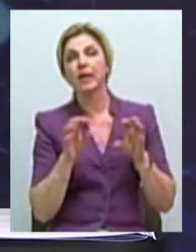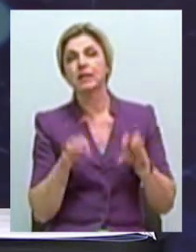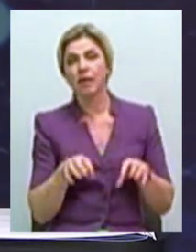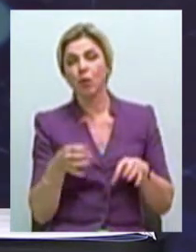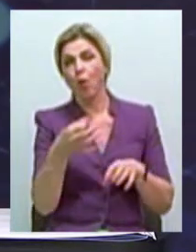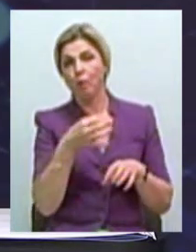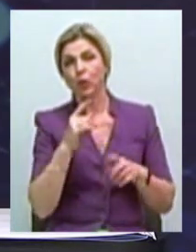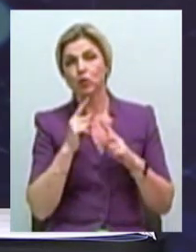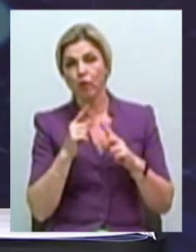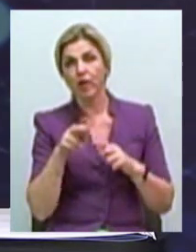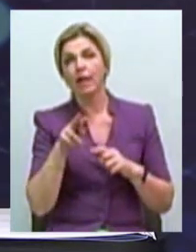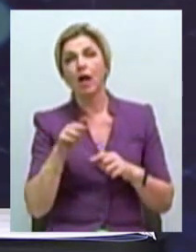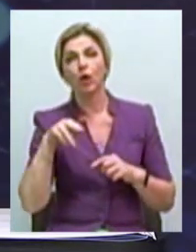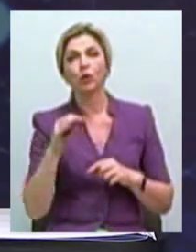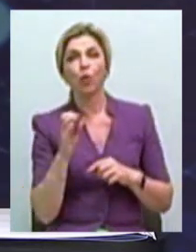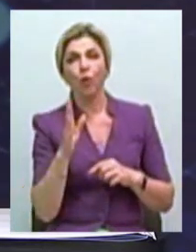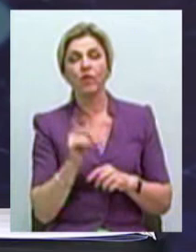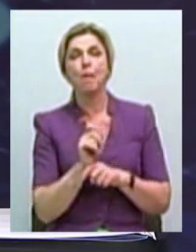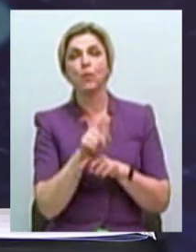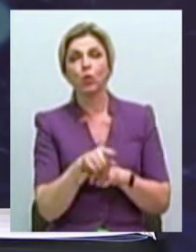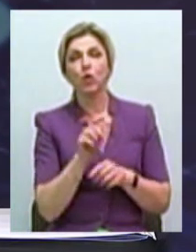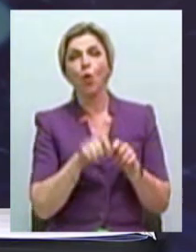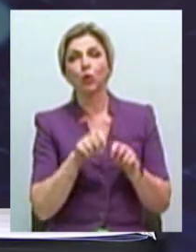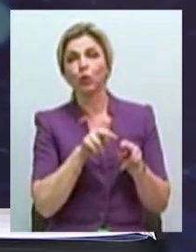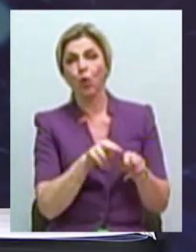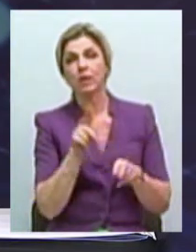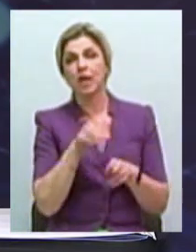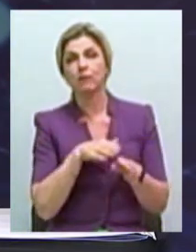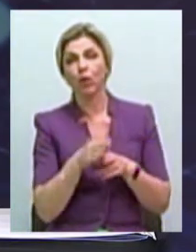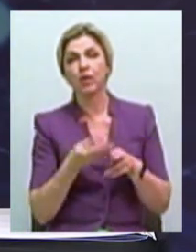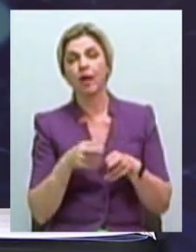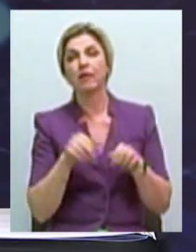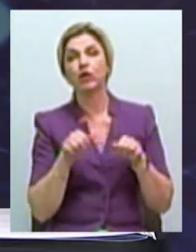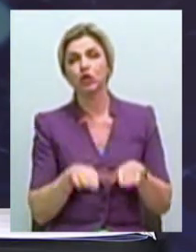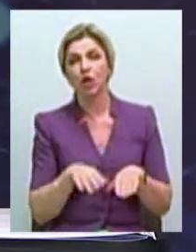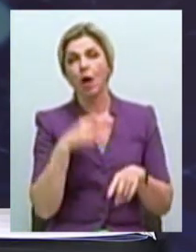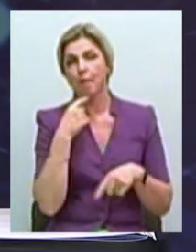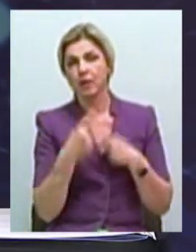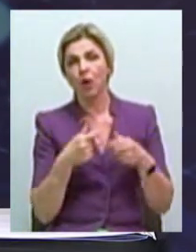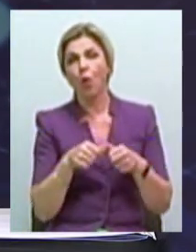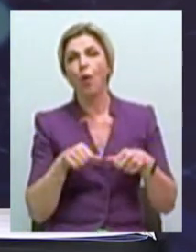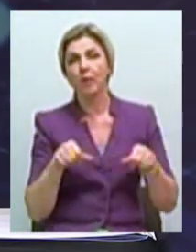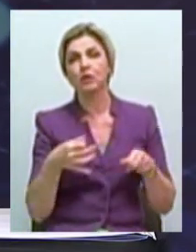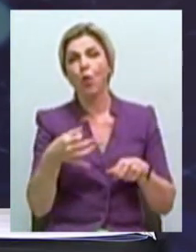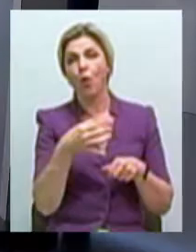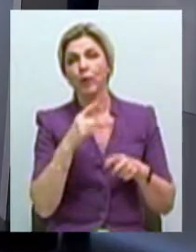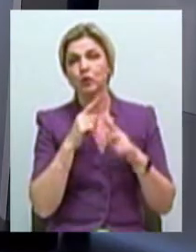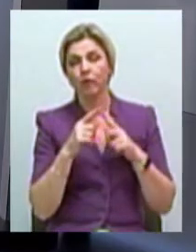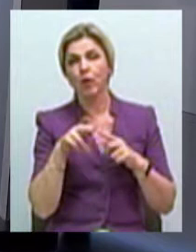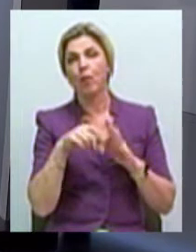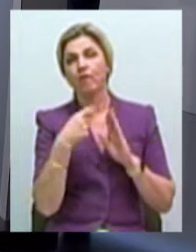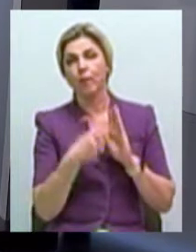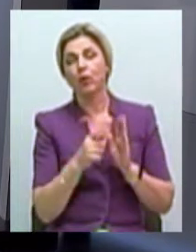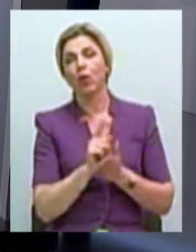обласного совета Дятлов поручає контроль за исполненням этого решення постоянной комісії обласного совета по вопросам